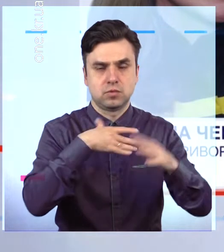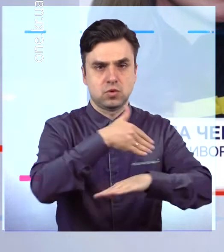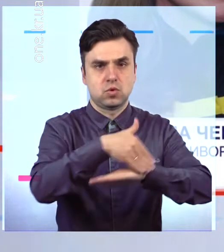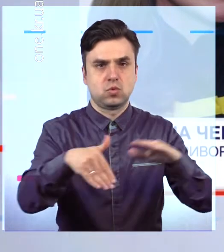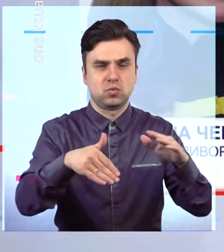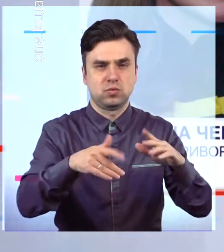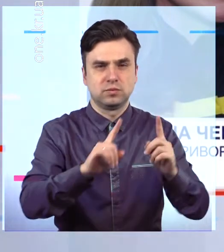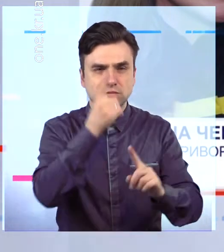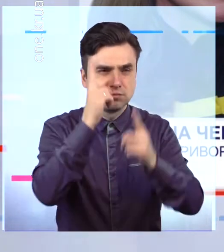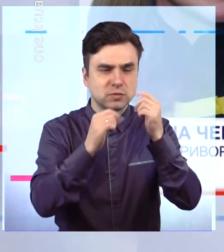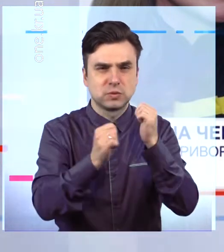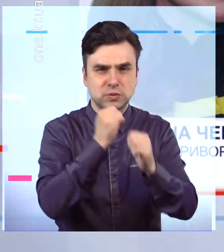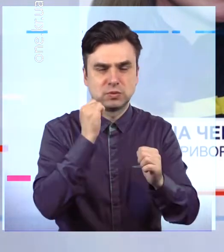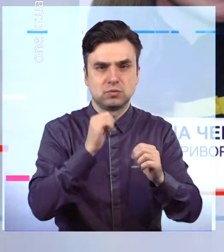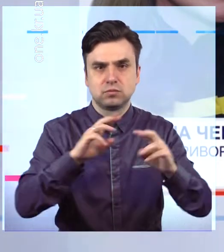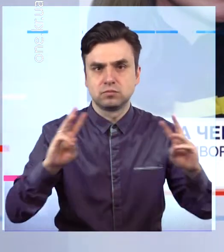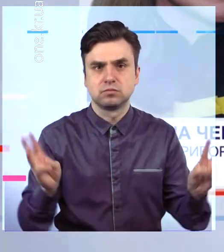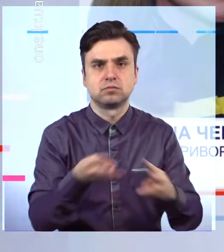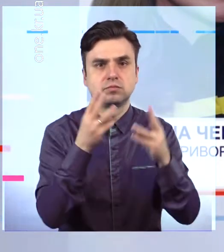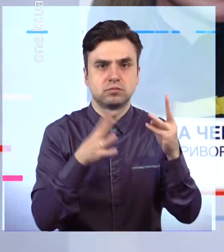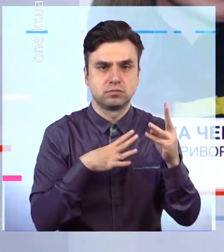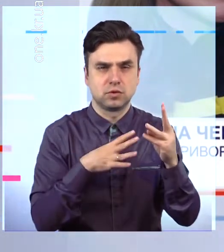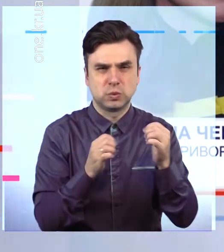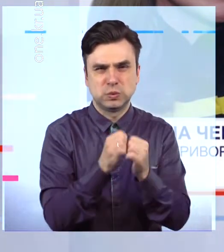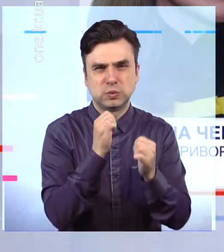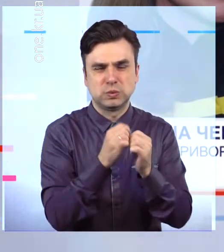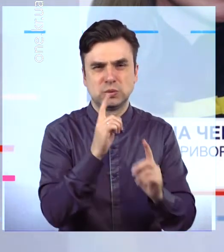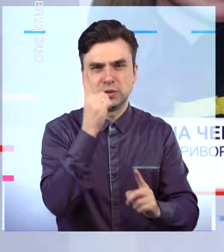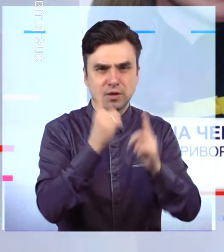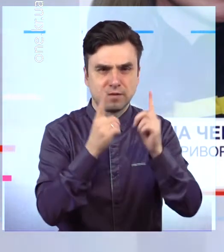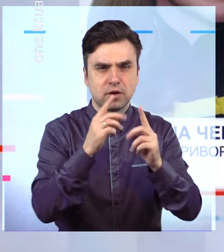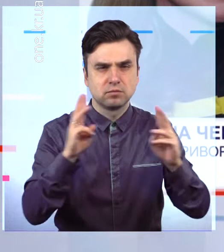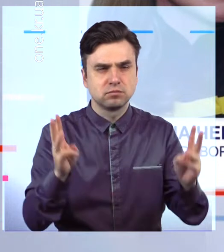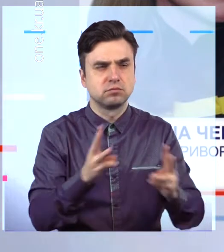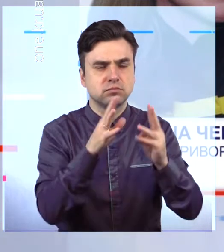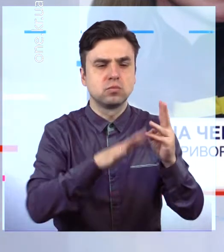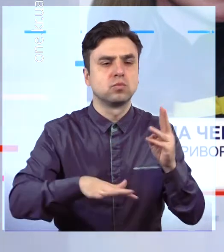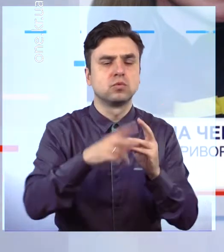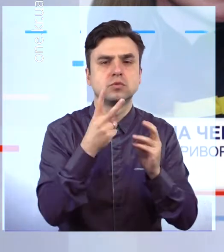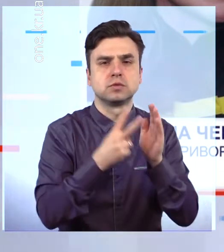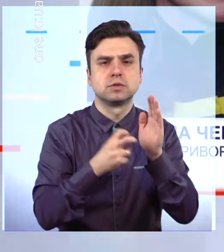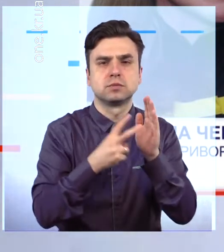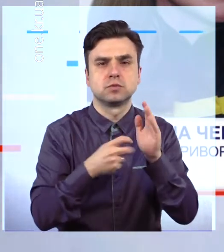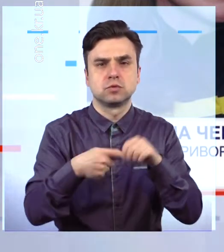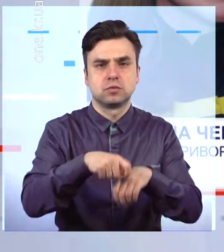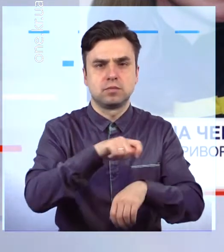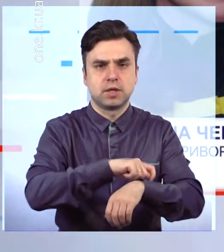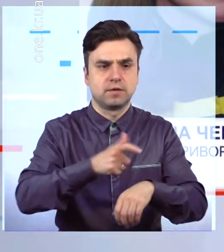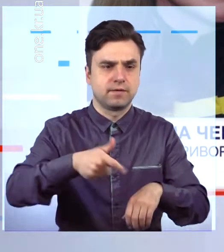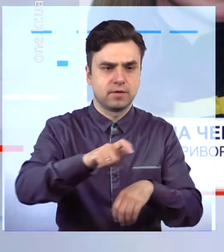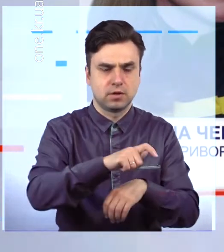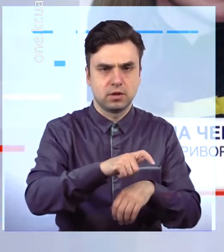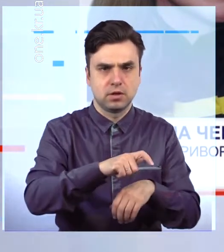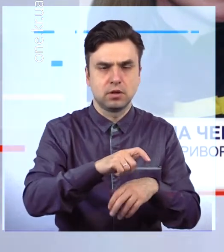загорівся очеред. В час даної пожежі вогнем було знищено суху рослинність на загальній площі 700 квадратних метрів. Найчастіше причинами